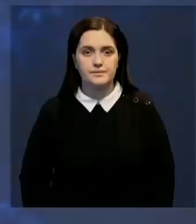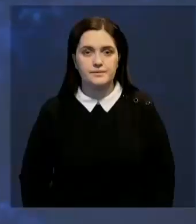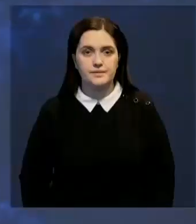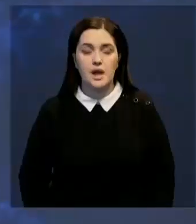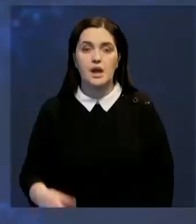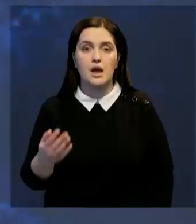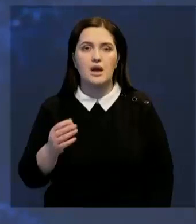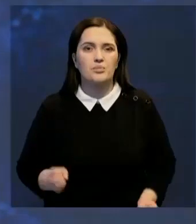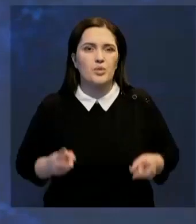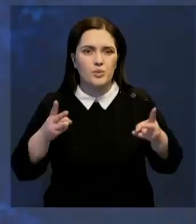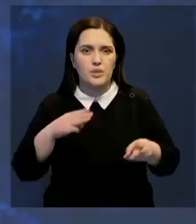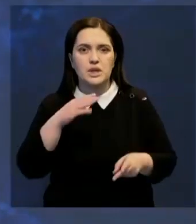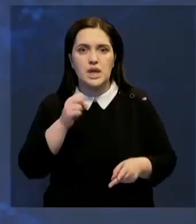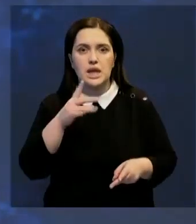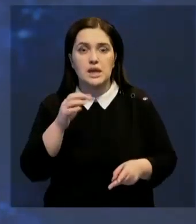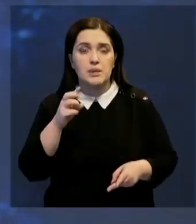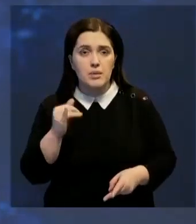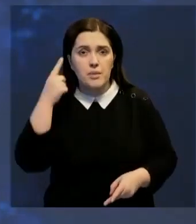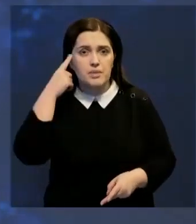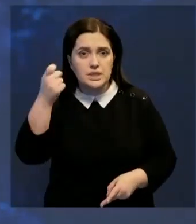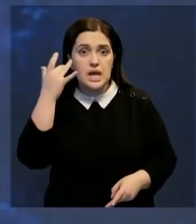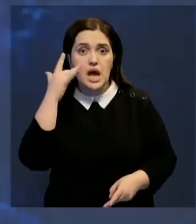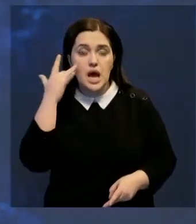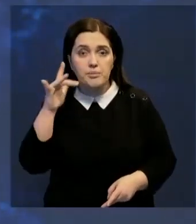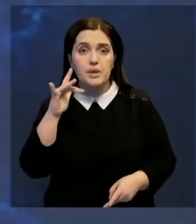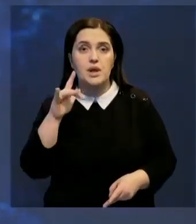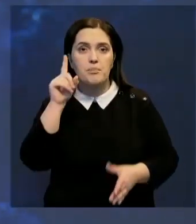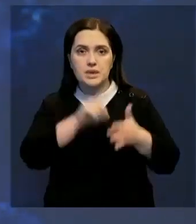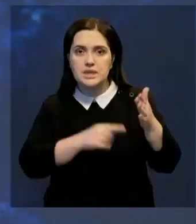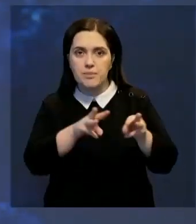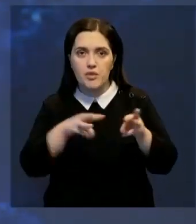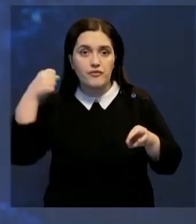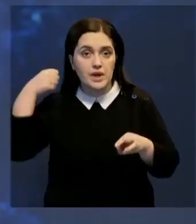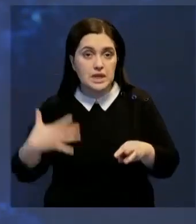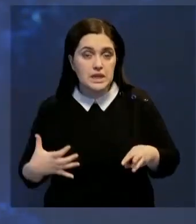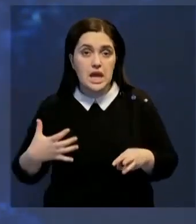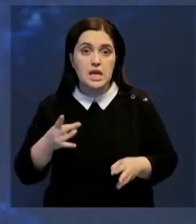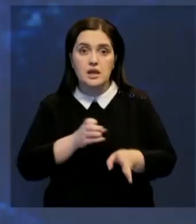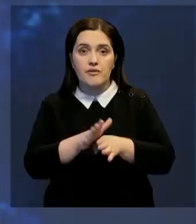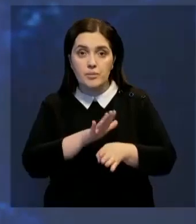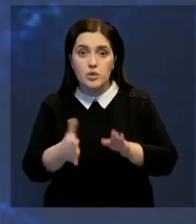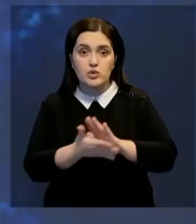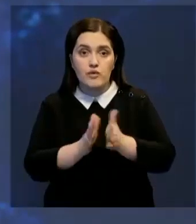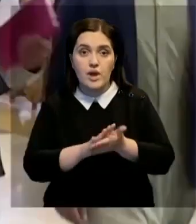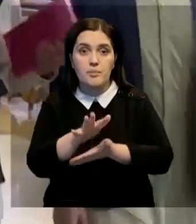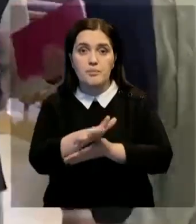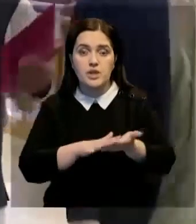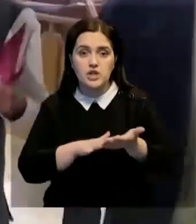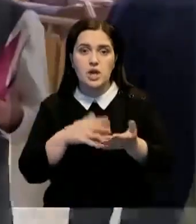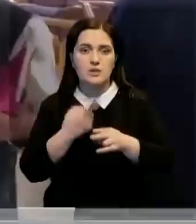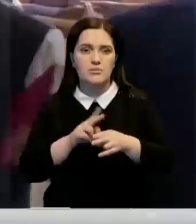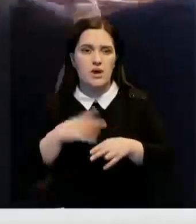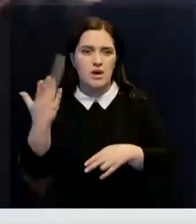Талибы призвали Вашингтон и другие столицы признать их правительство в Афганистане, предупредив, что невыполнение этого условия и